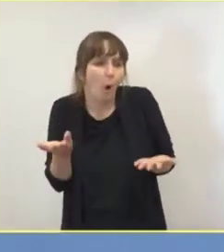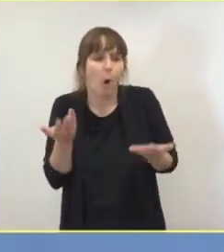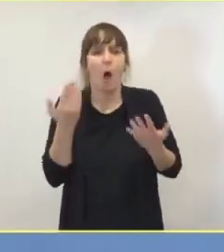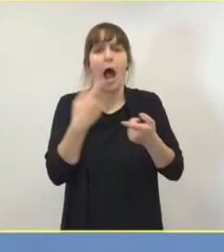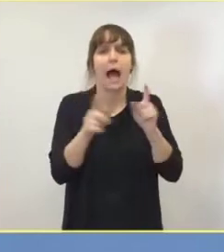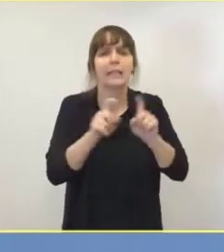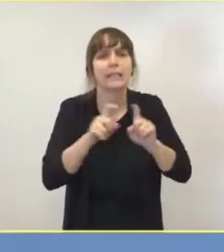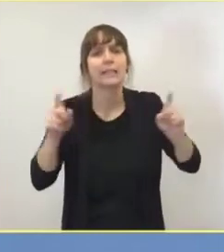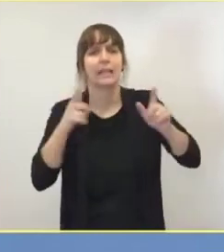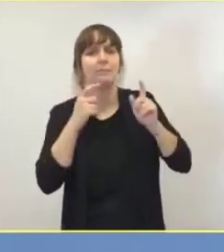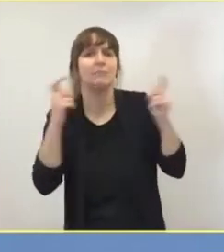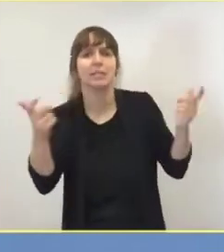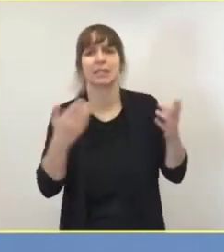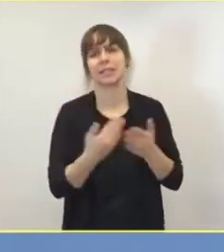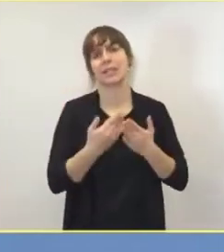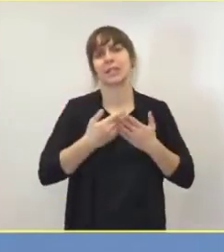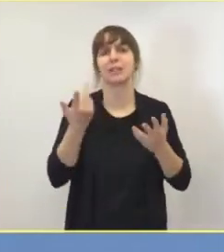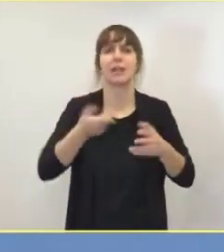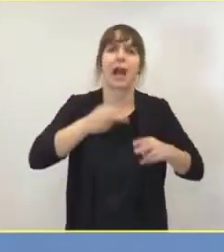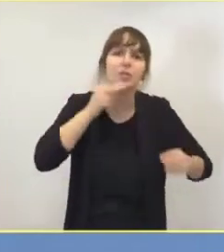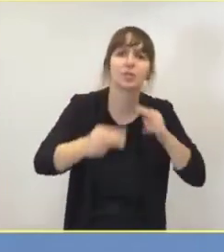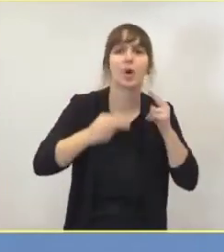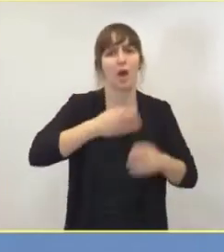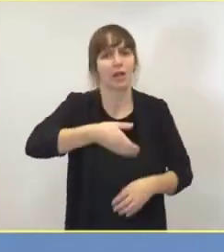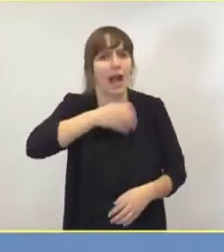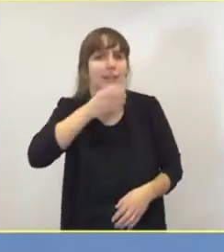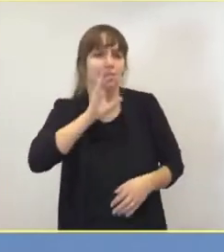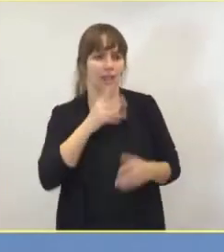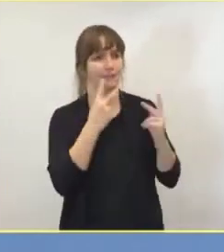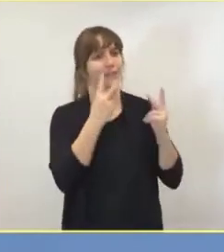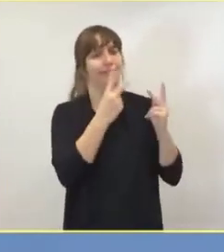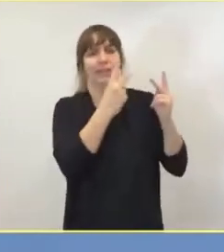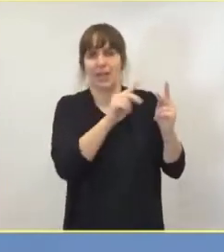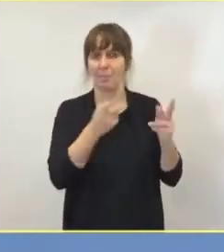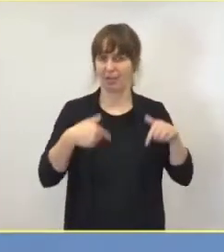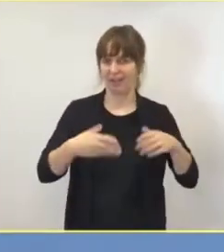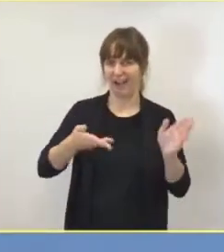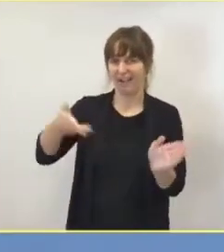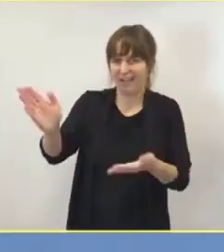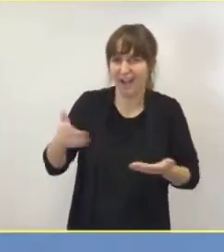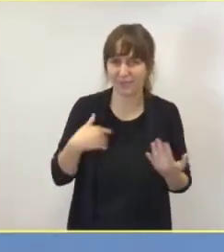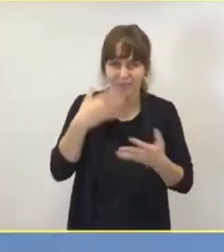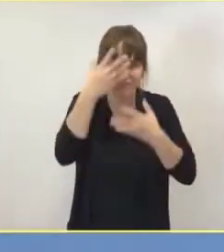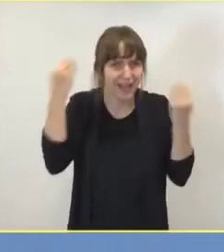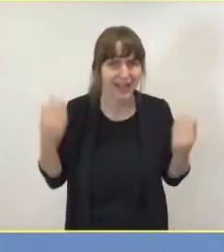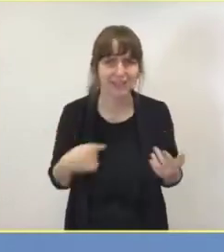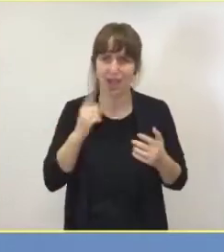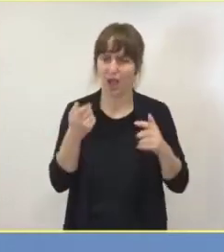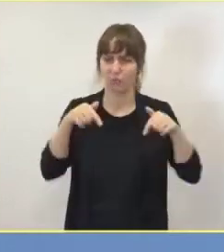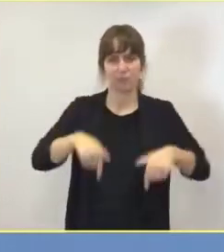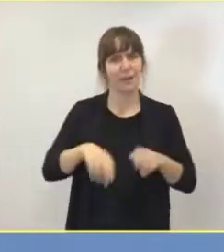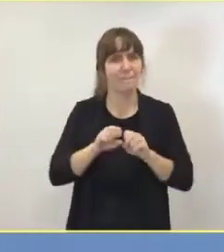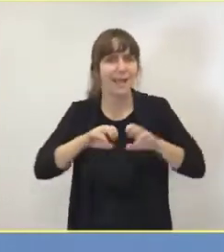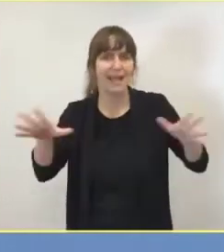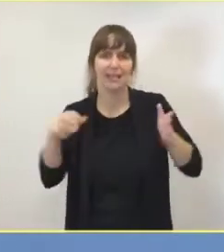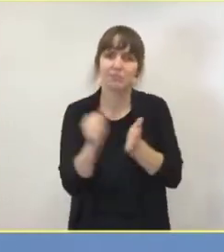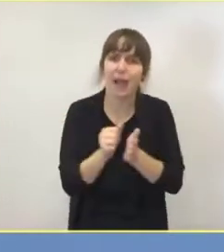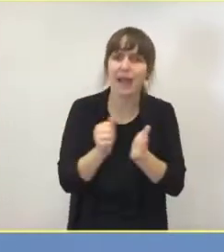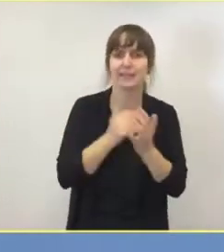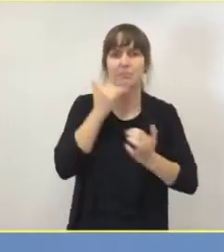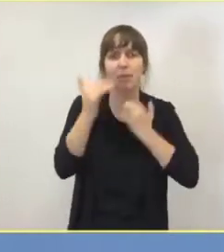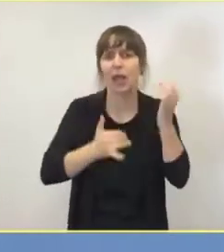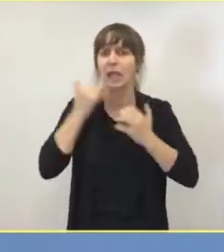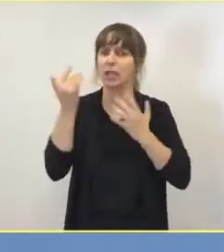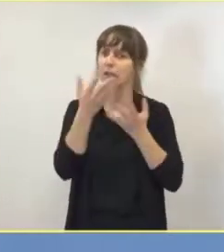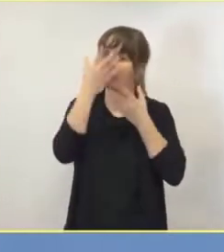Themen sind, Gaststätten etc. Aber die Krankenhäuser wundert mich so an der Stelle, dass das so auch in der Berichterstattung am heutigen Tag in der Presse so ein bisschen hinten